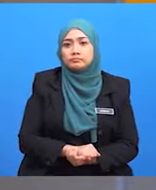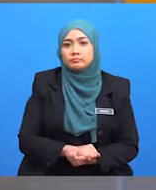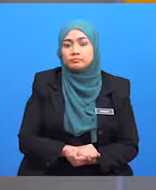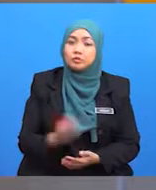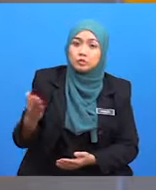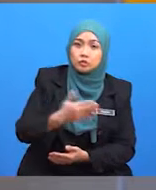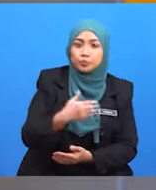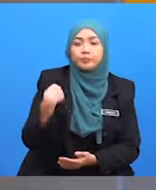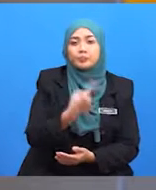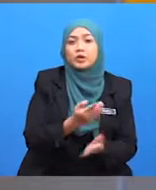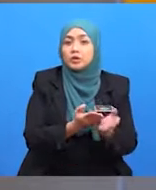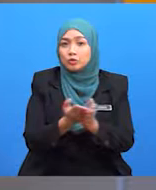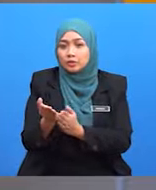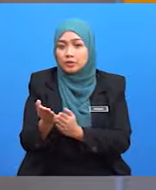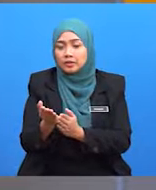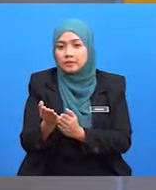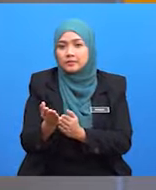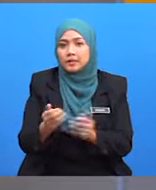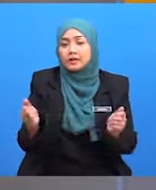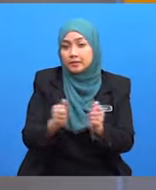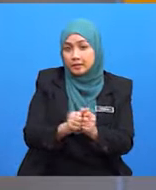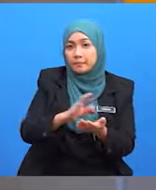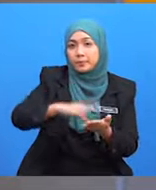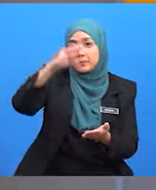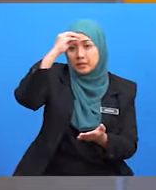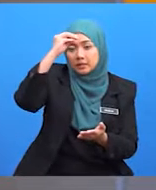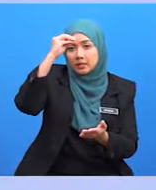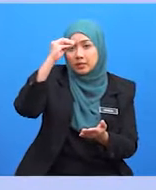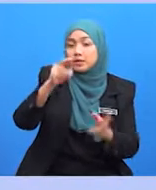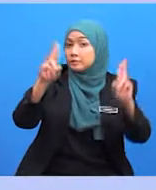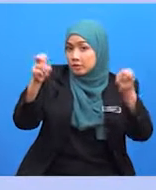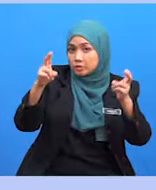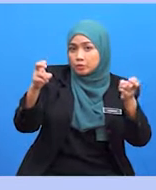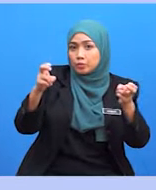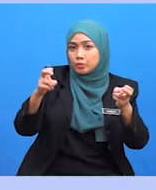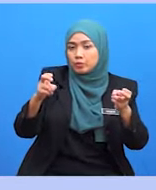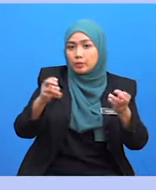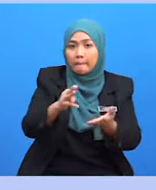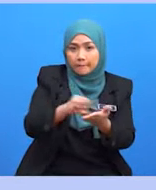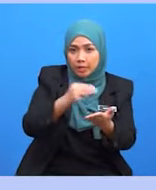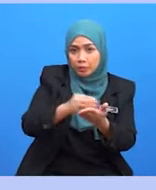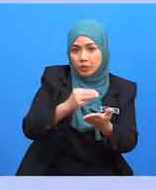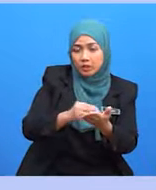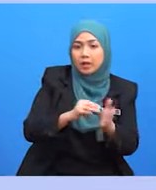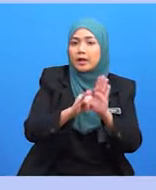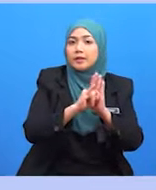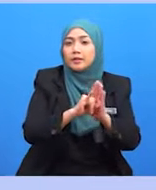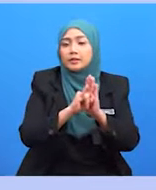Jom, kita teruskan pembelajaran kita hari ini ke topik seterusnya, Manual Identity Corporate.